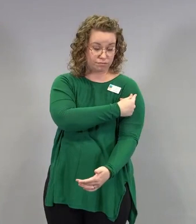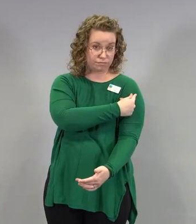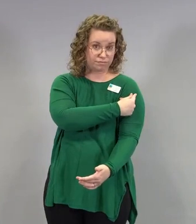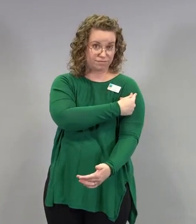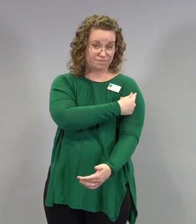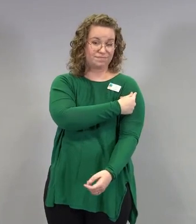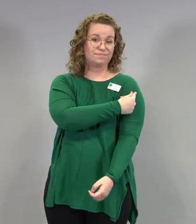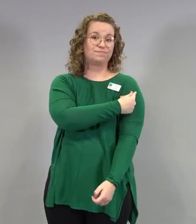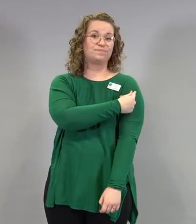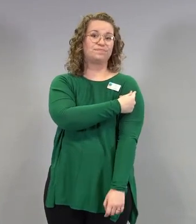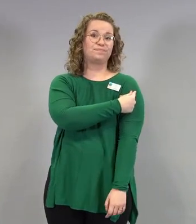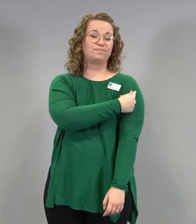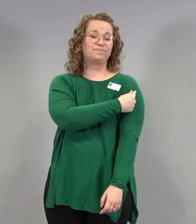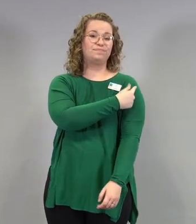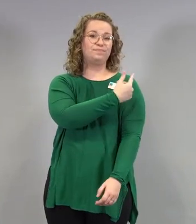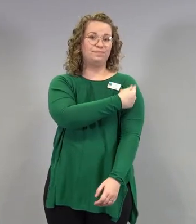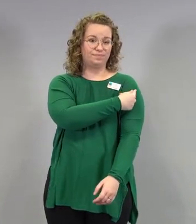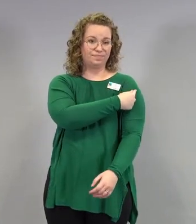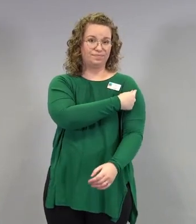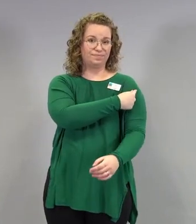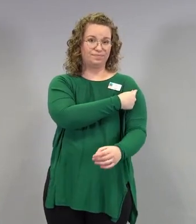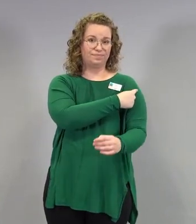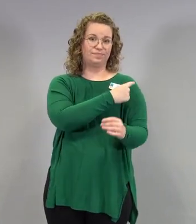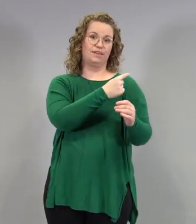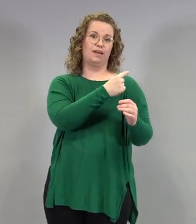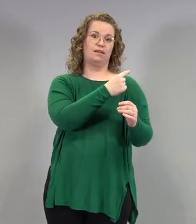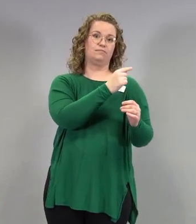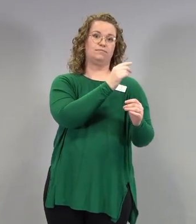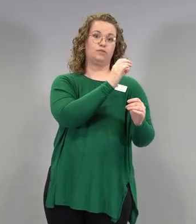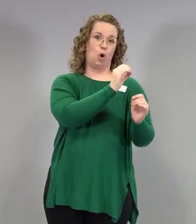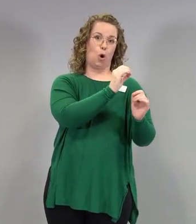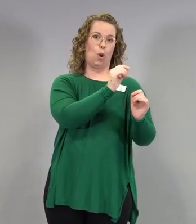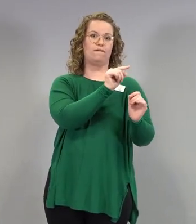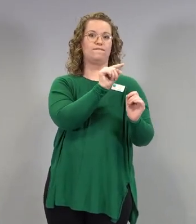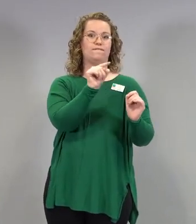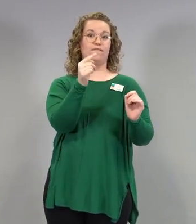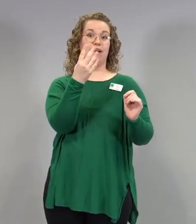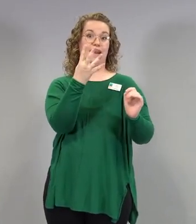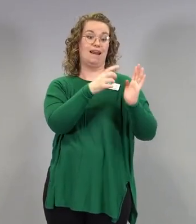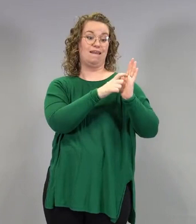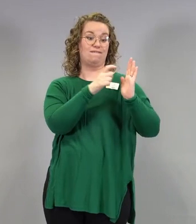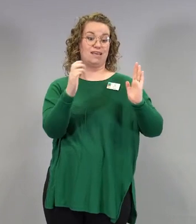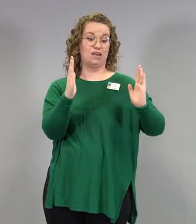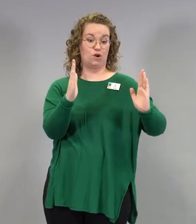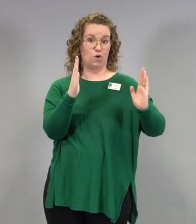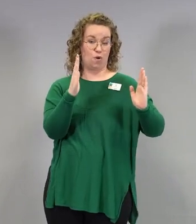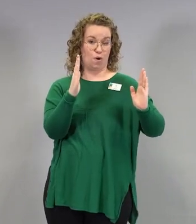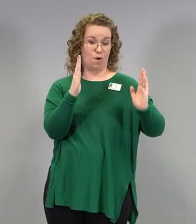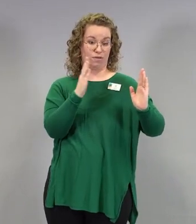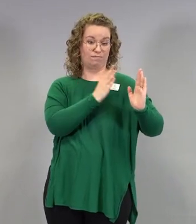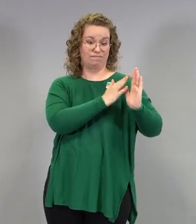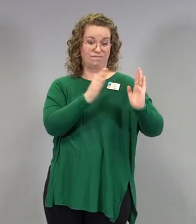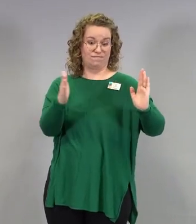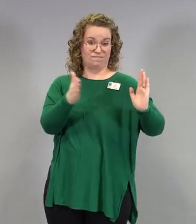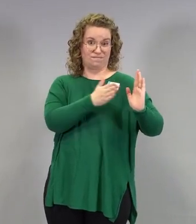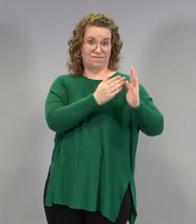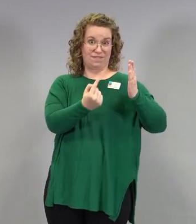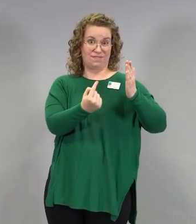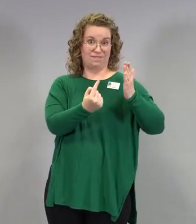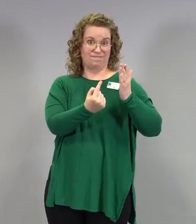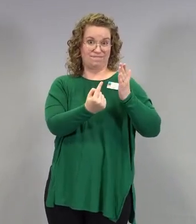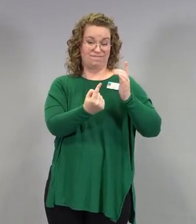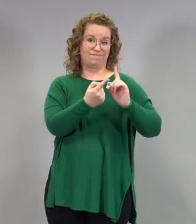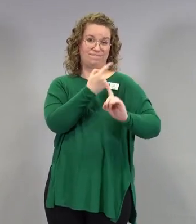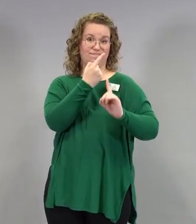siitä rokotteen saamisesta siihen taudin oireitten alkuun, niin eipä sitä